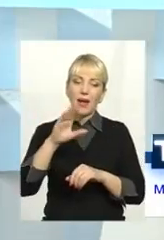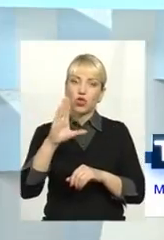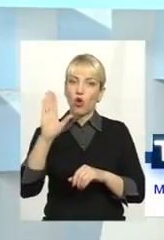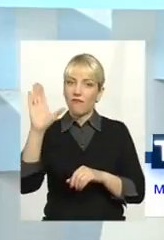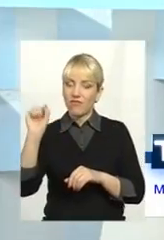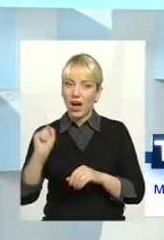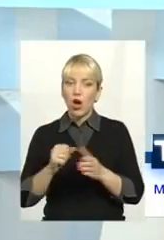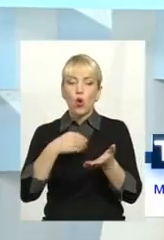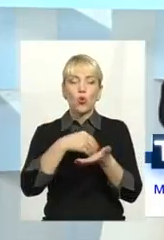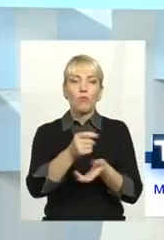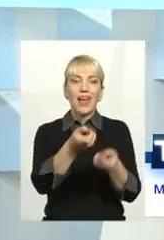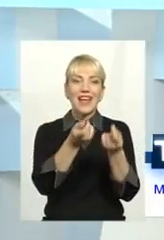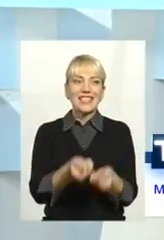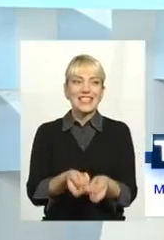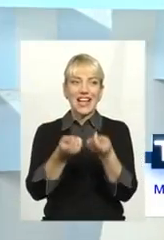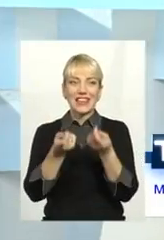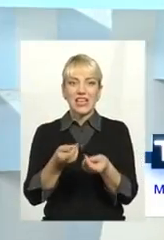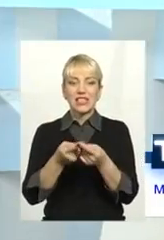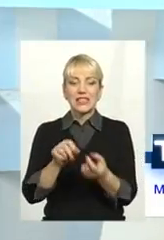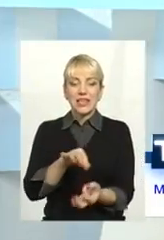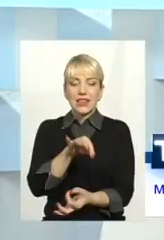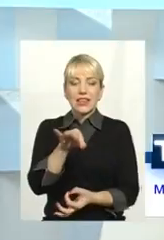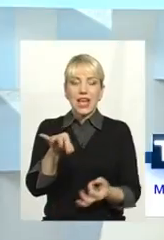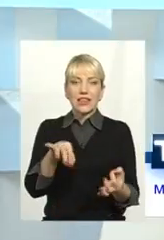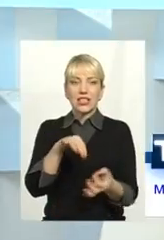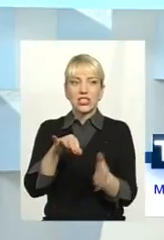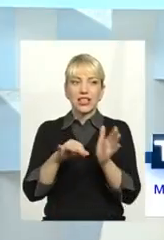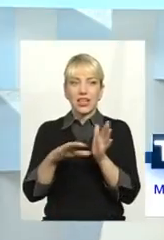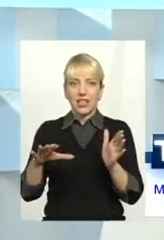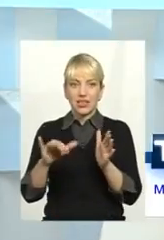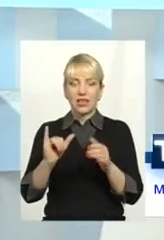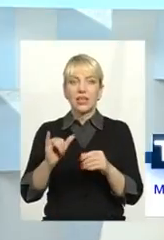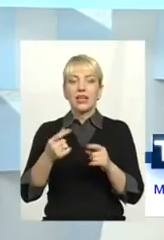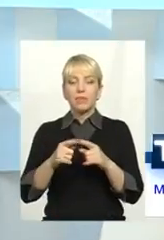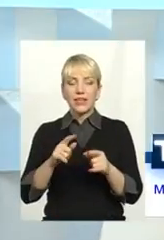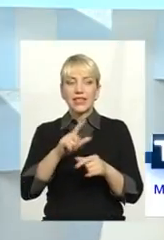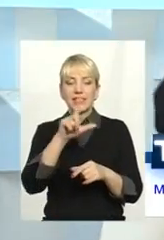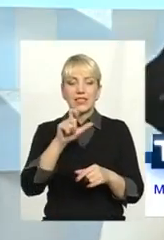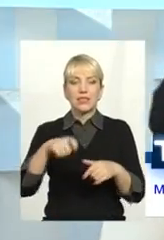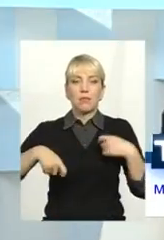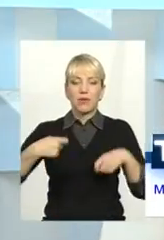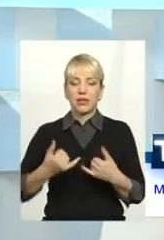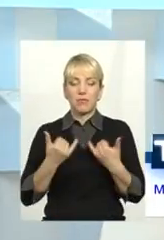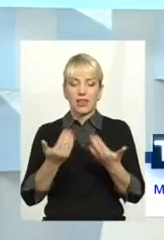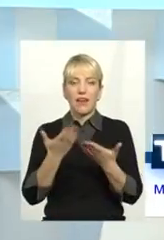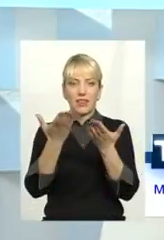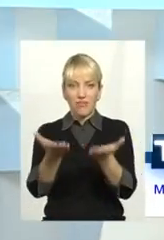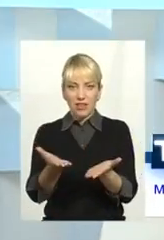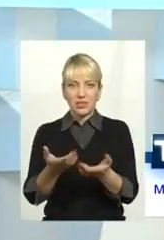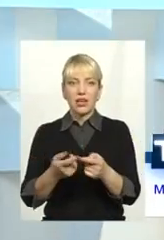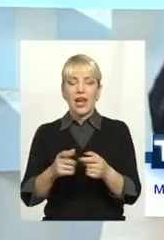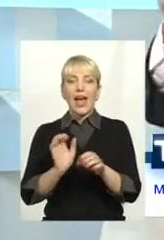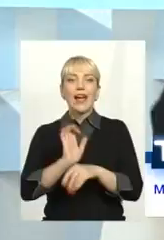задешиво цю надвижки, мов би, цією електроенергію, і збитками для нас з вами експортує цю